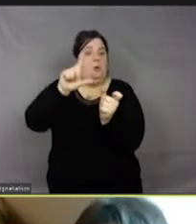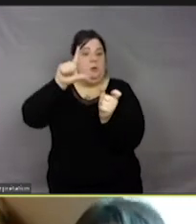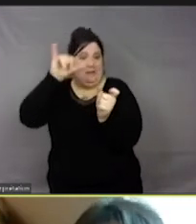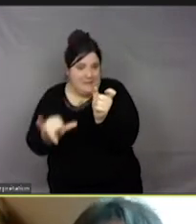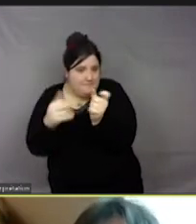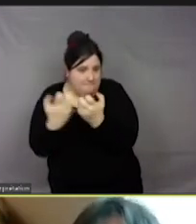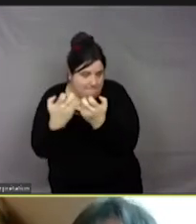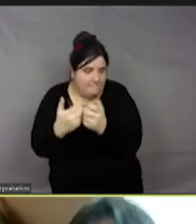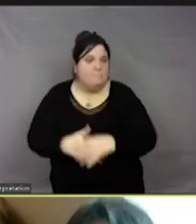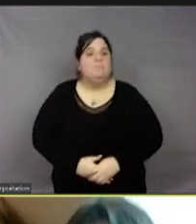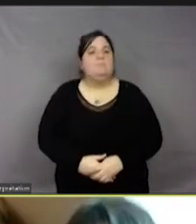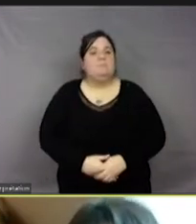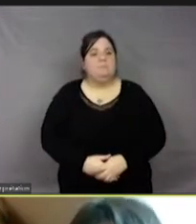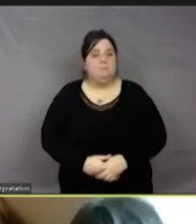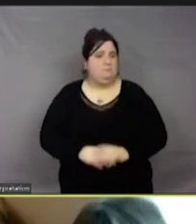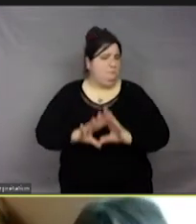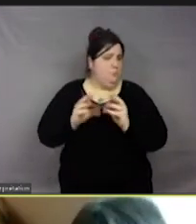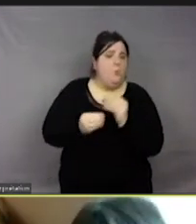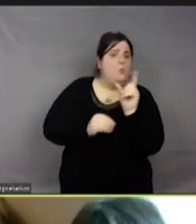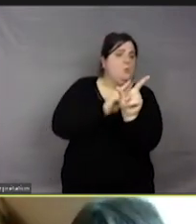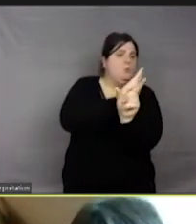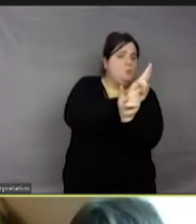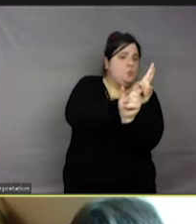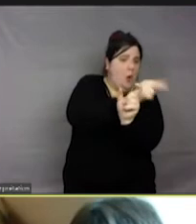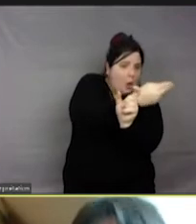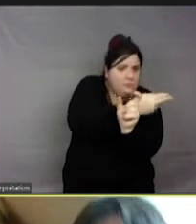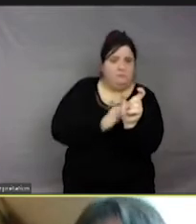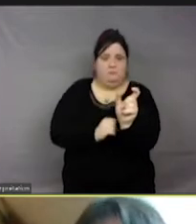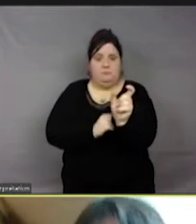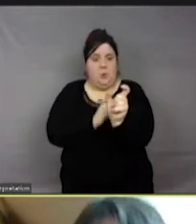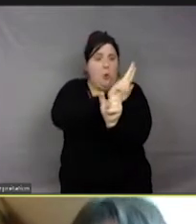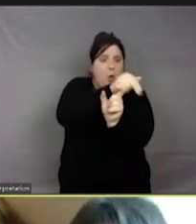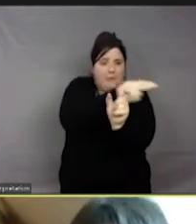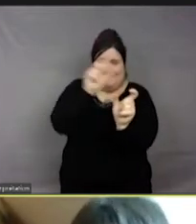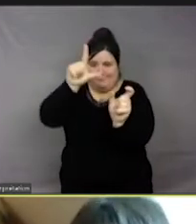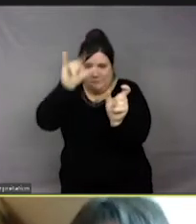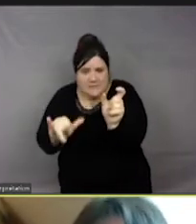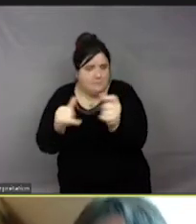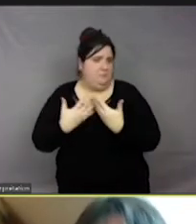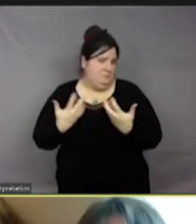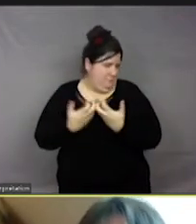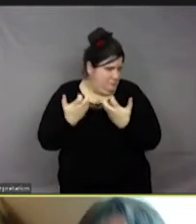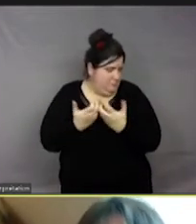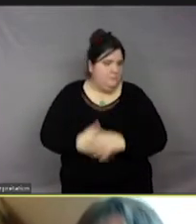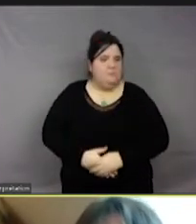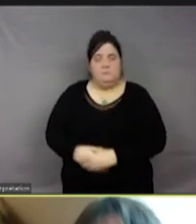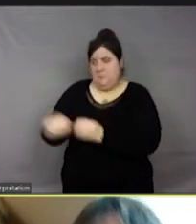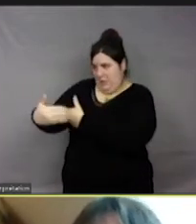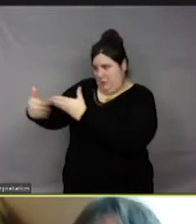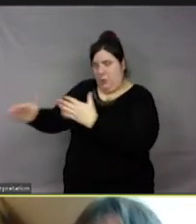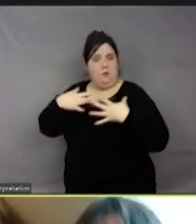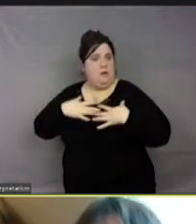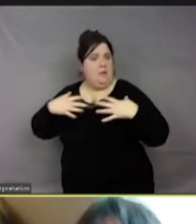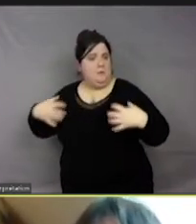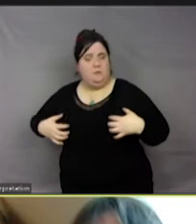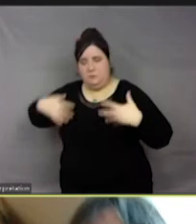», « unsentiently ». Donc, c'est un mot qui a surtout eu une histoire dans la médecine, puisque c'était l'idée